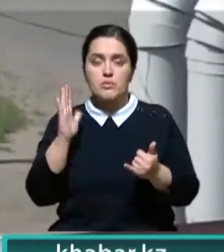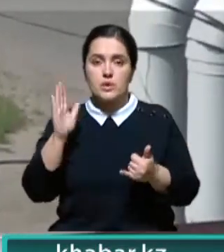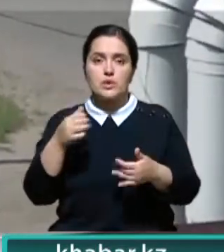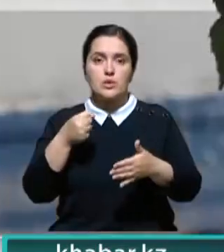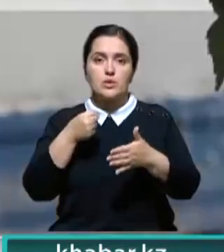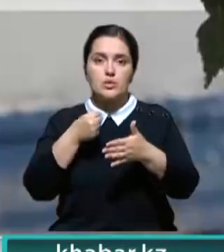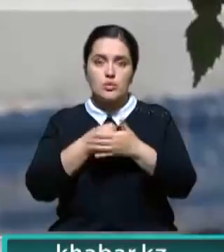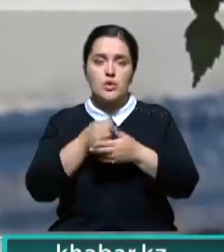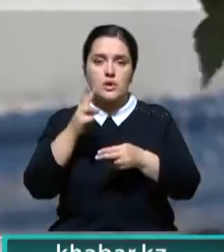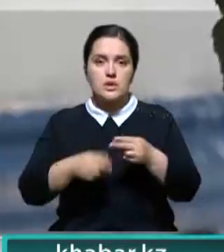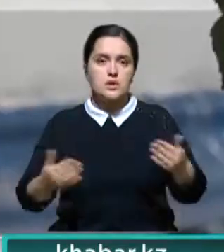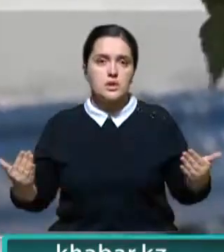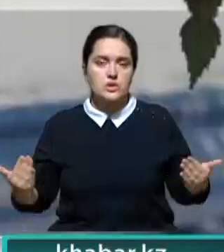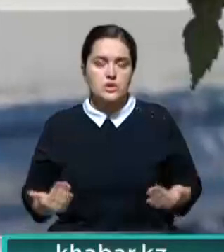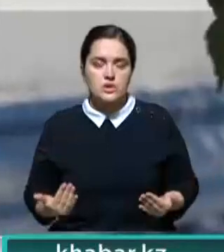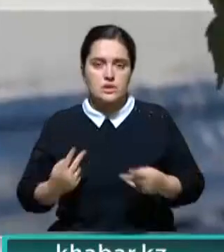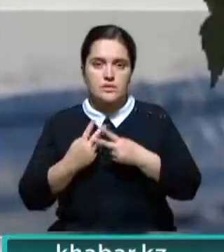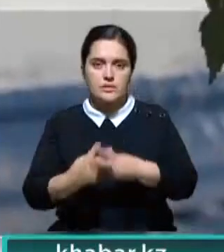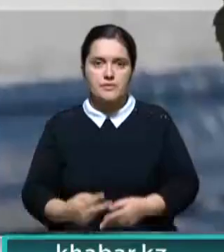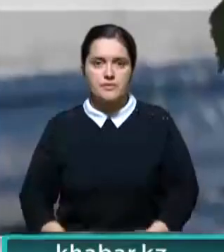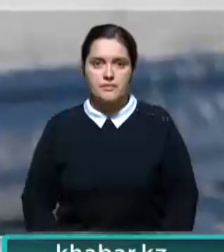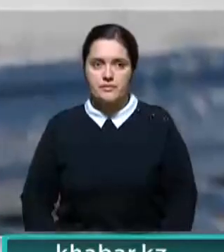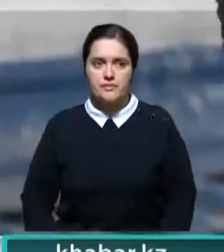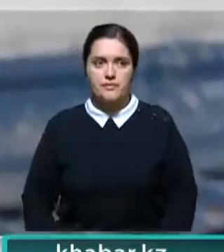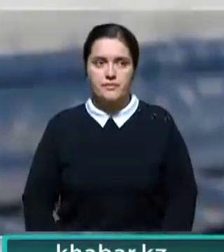же грозит наказание вплоть до пожизненного лишения свободы.